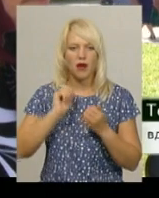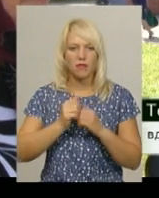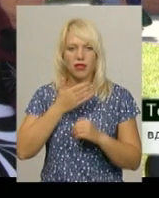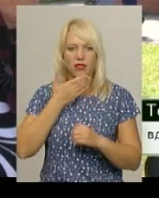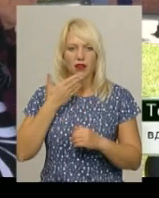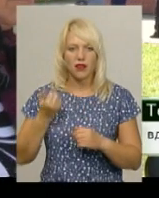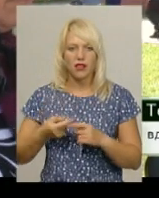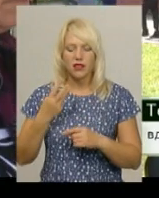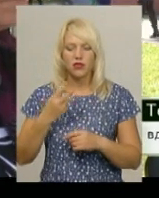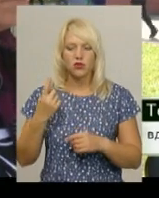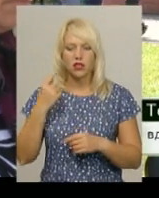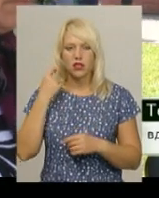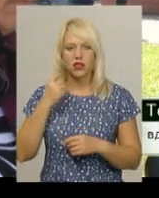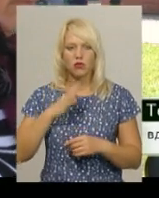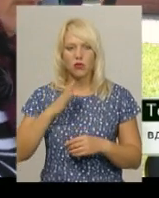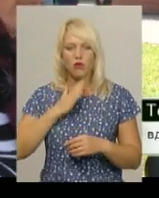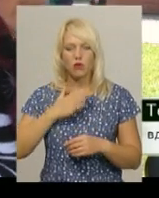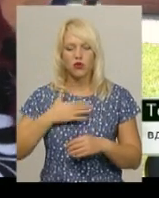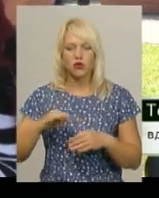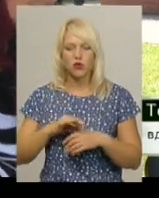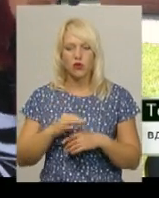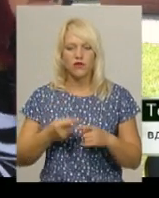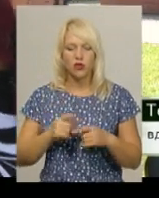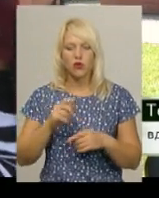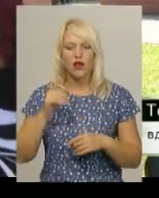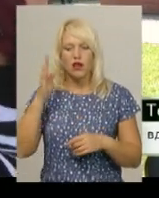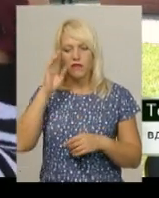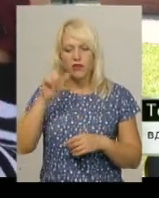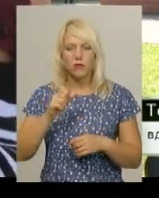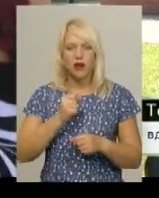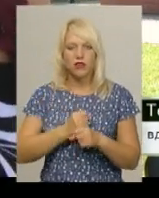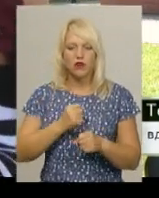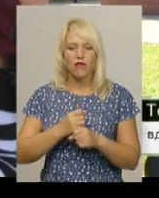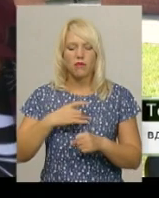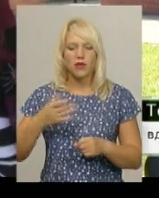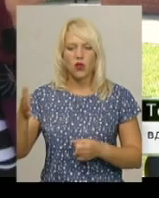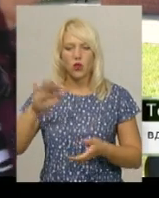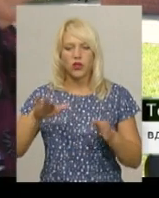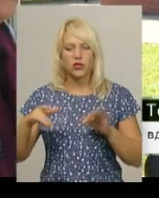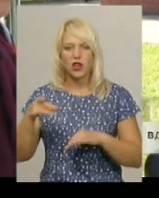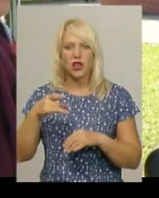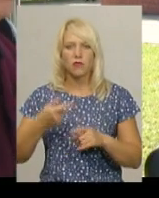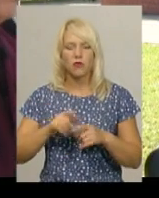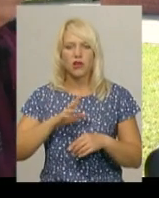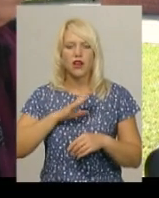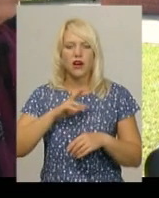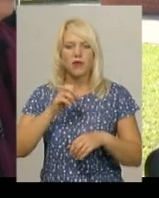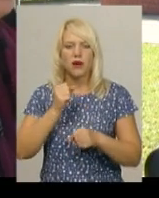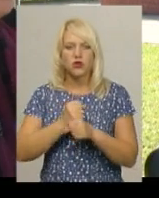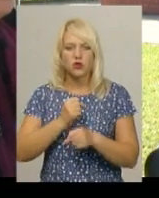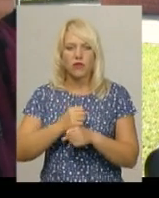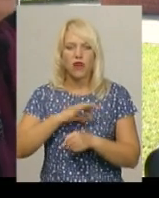чоловікові, Чижику Олегу Анатолійовичу. Він працював в Білогірському райвідділі, начальником карного розшуку, капітаном міліції.